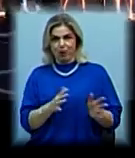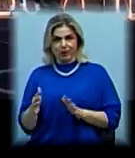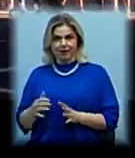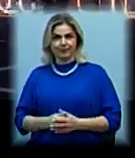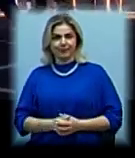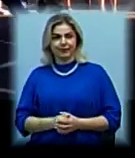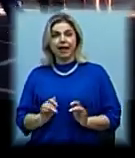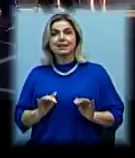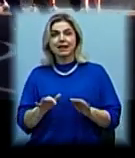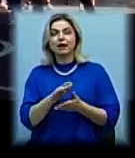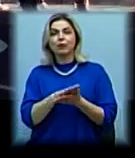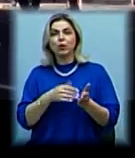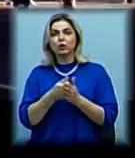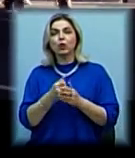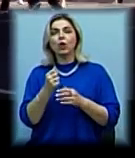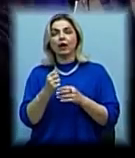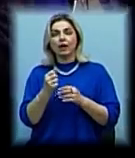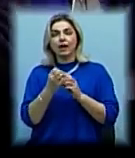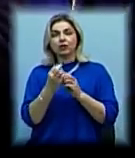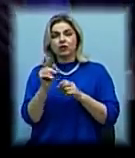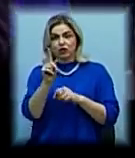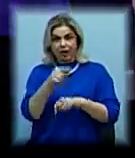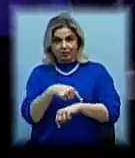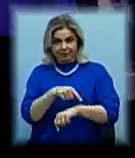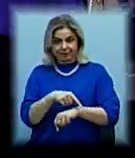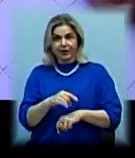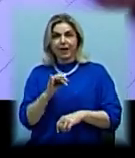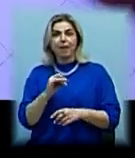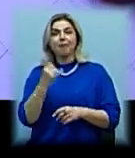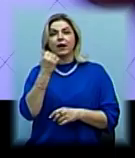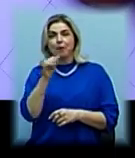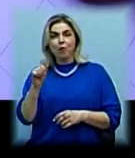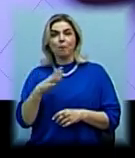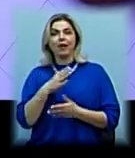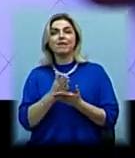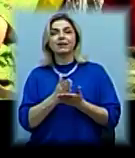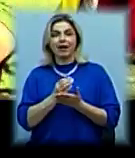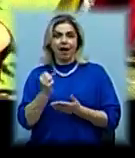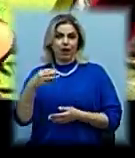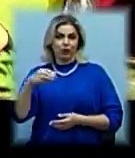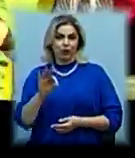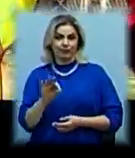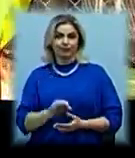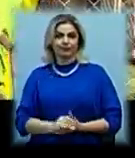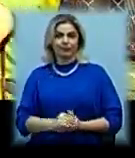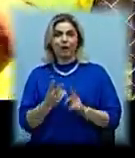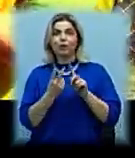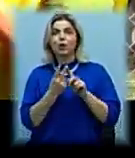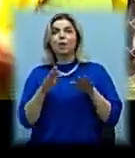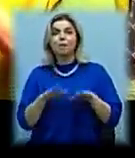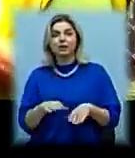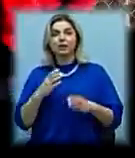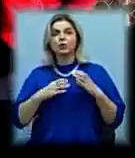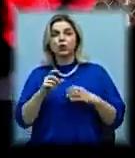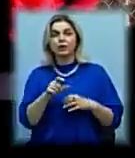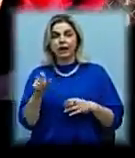Захід тривав до 13-ї години. Переможцями третіх козацьких ігор стали ветерани антитерористичної операції. Друге місце посіло